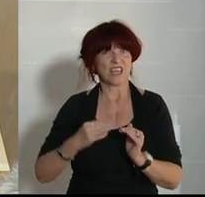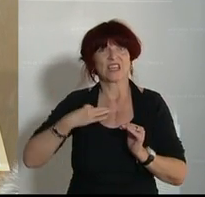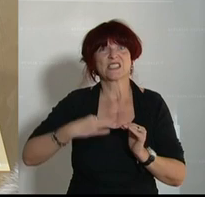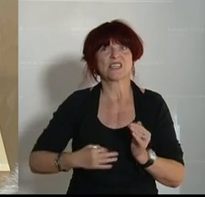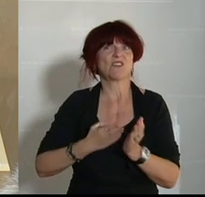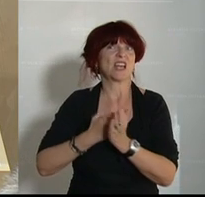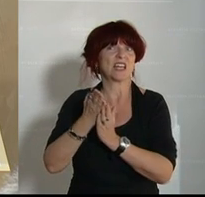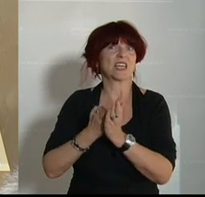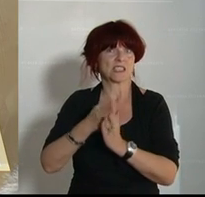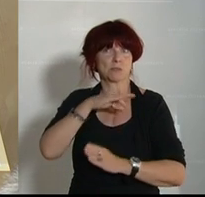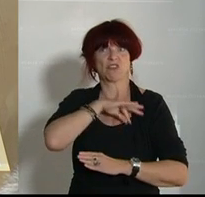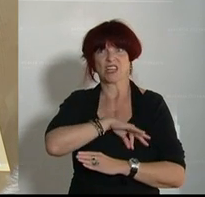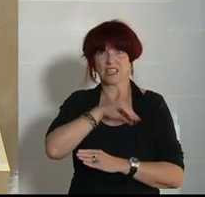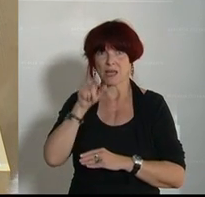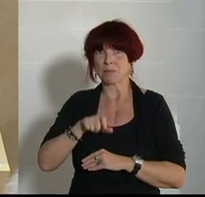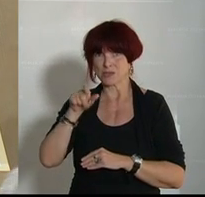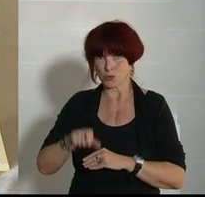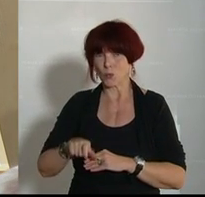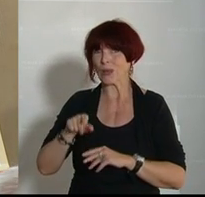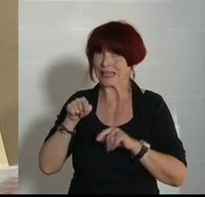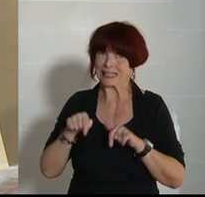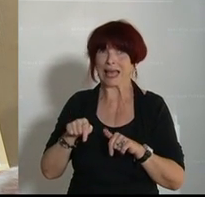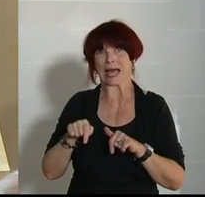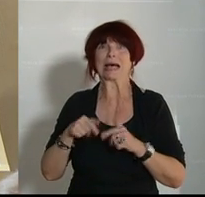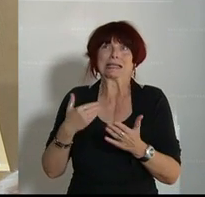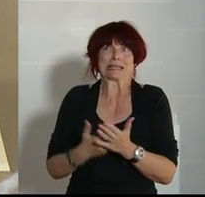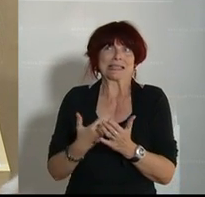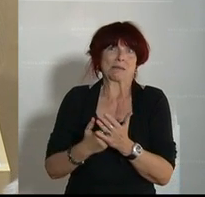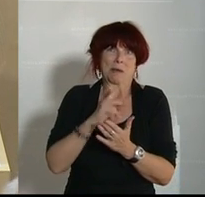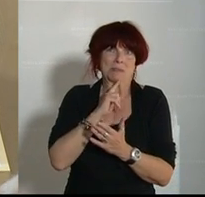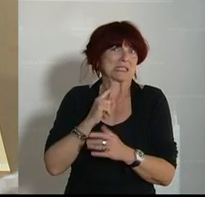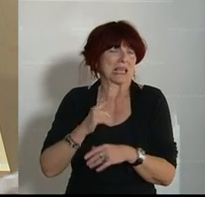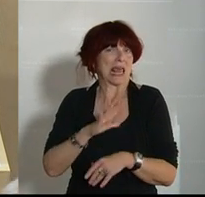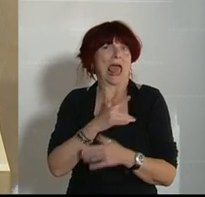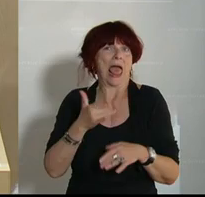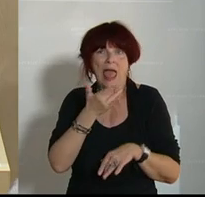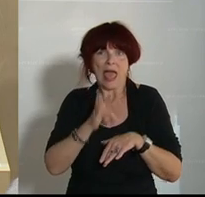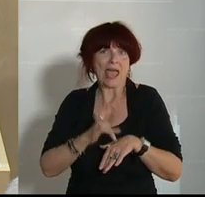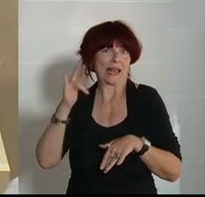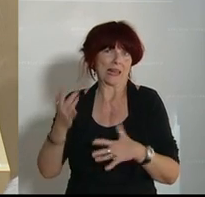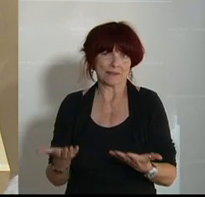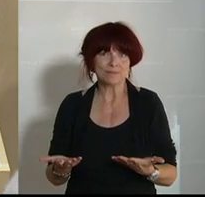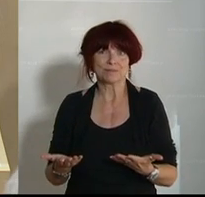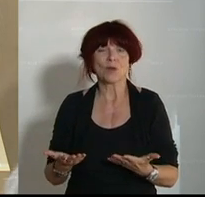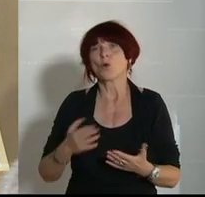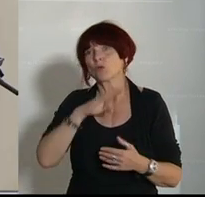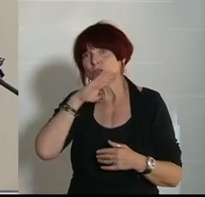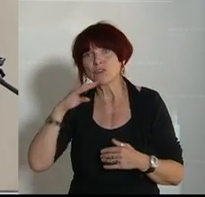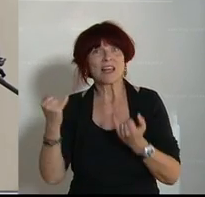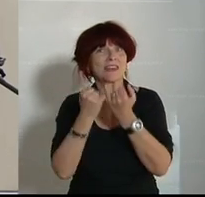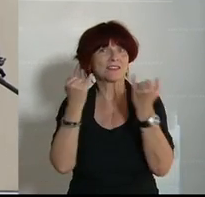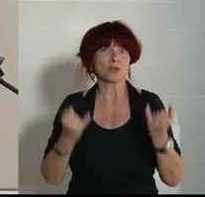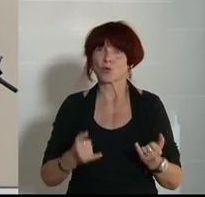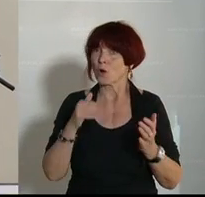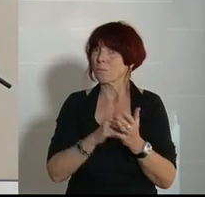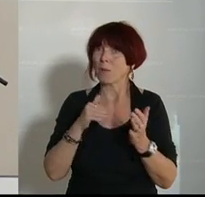ist es durchaus kritisch zu betrachten. Und viele Einrichtungen sind gerade auf die Zivildiener und deren Leistung angewiesen.